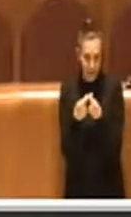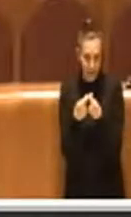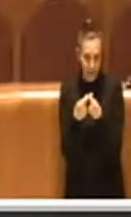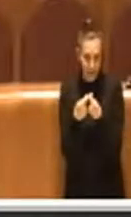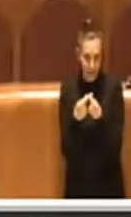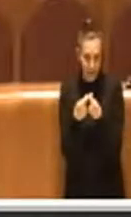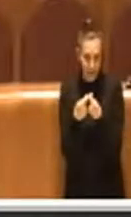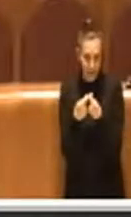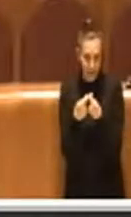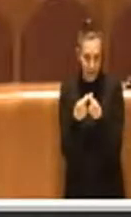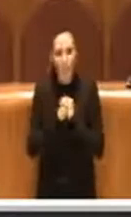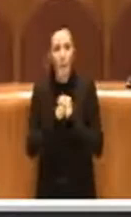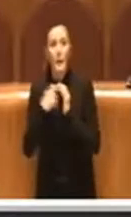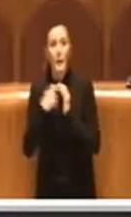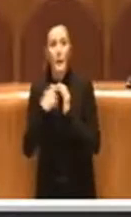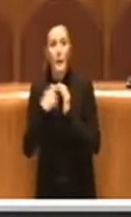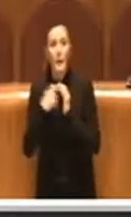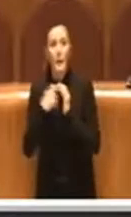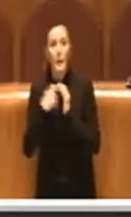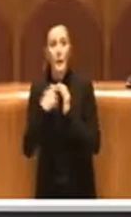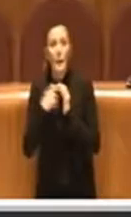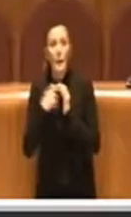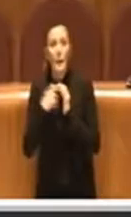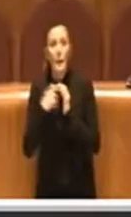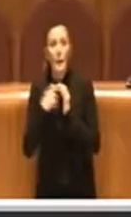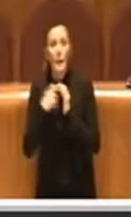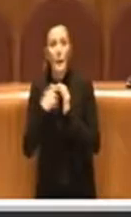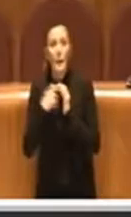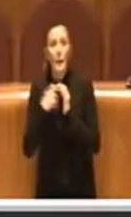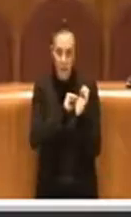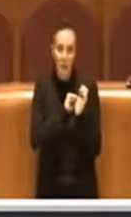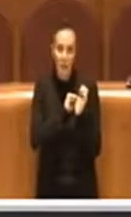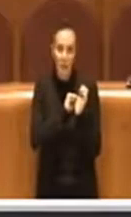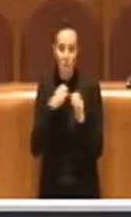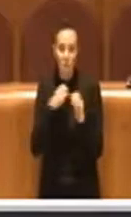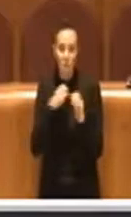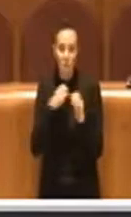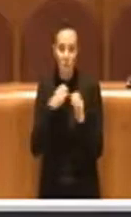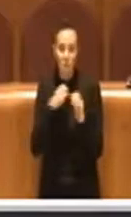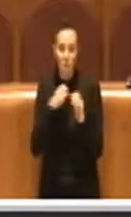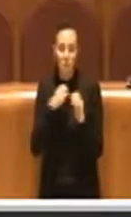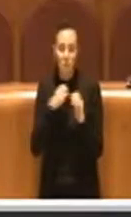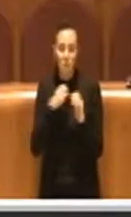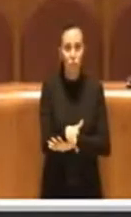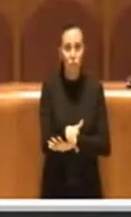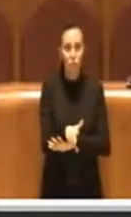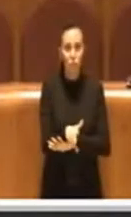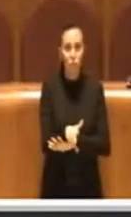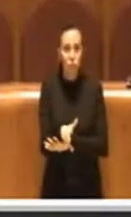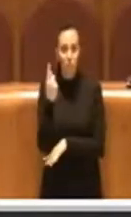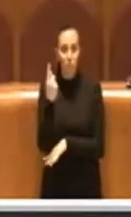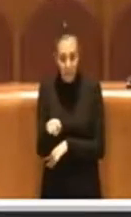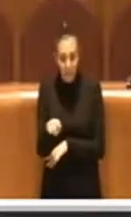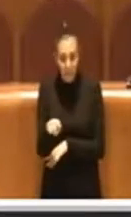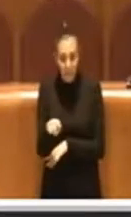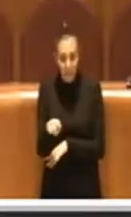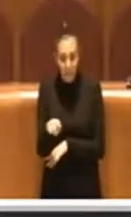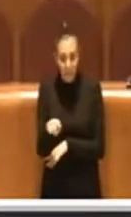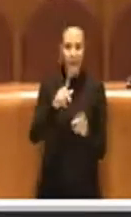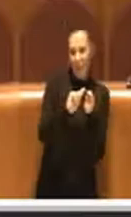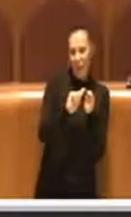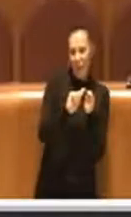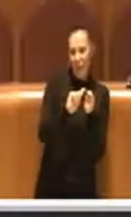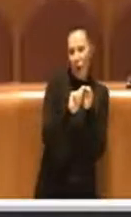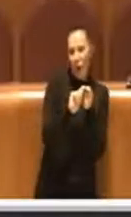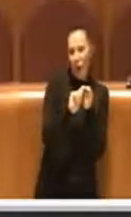Grazie. Presidente, io credo che sia giusto poter intervenire anche per indicare e correggere qualche dato.